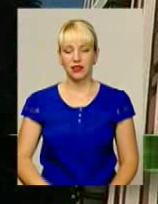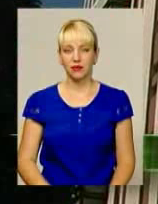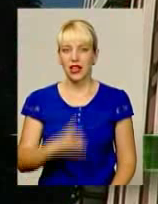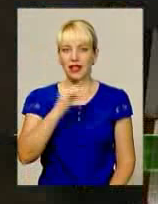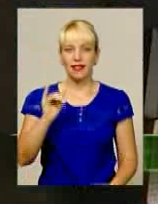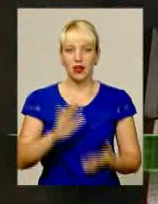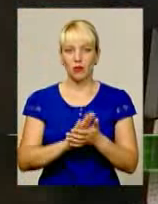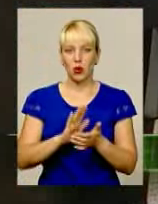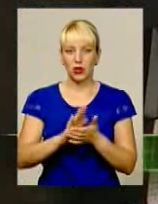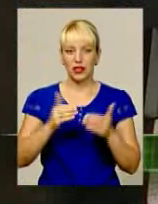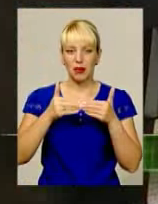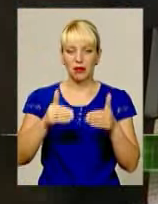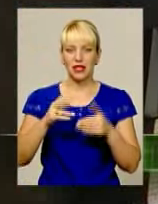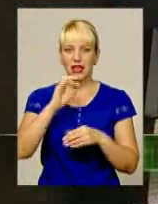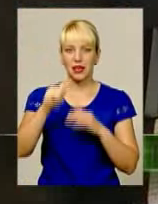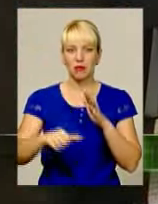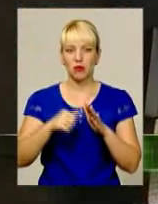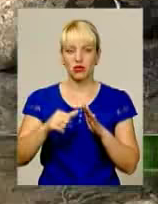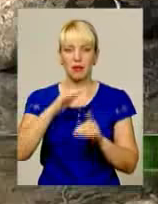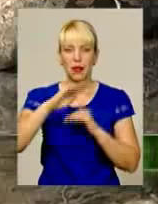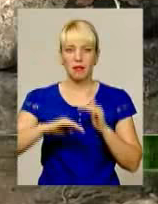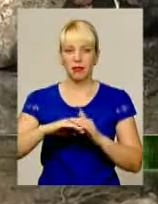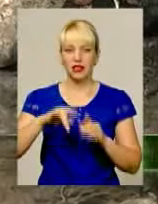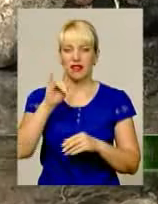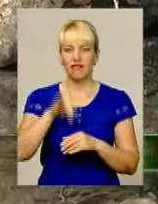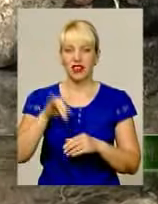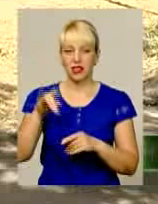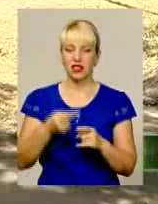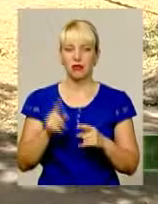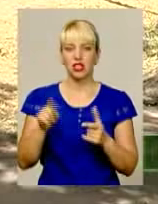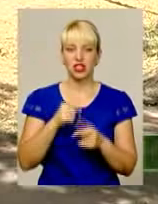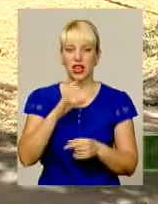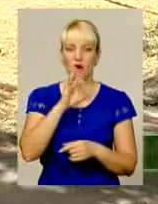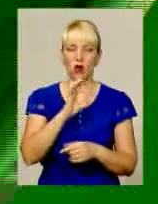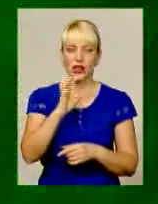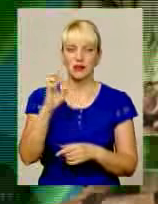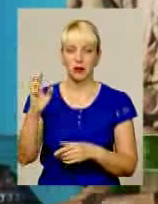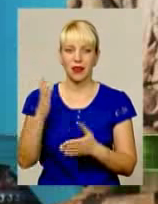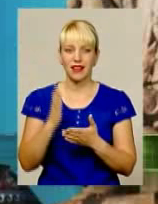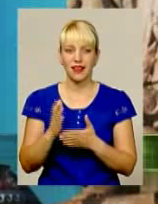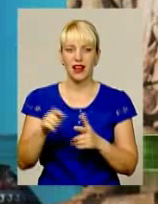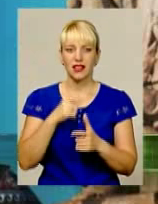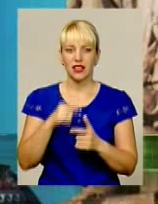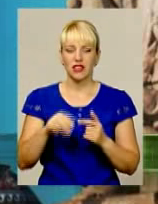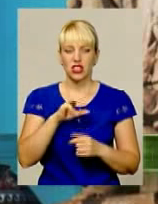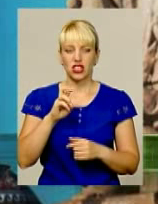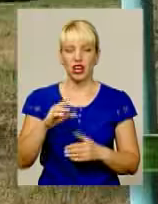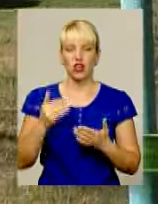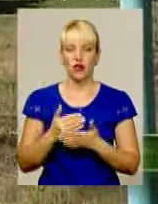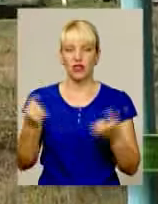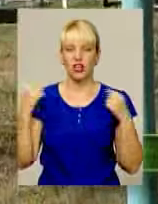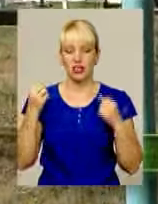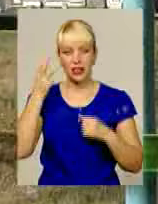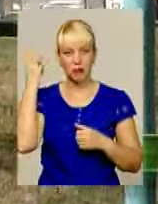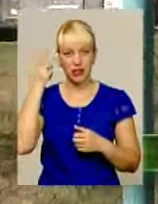брудним під'їздам та безхатькам під вікнами. Чи стануть ОСББ реальною альтернативою ЖЕКам? Новини спорту. Хмельницький